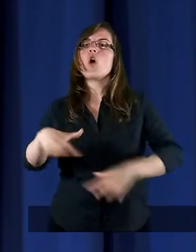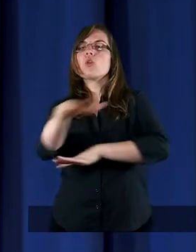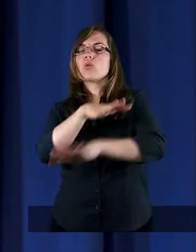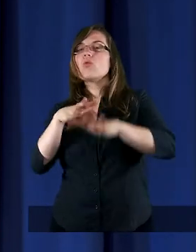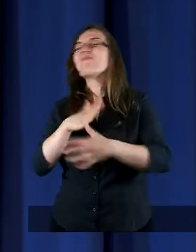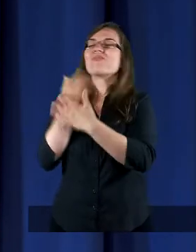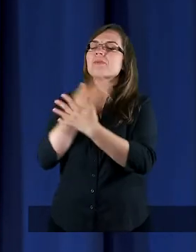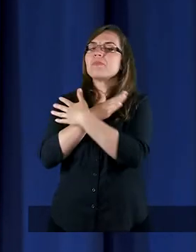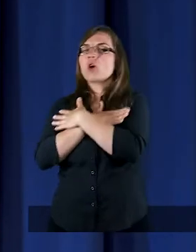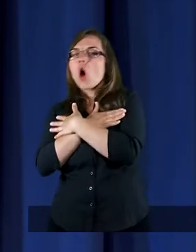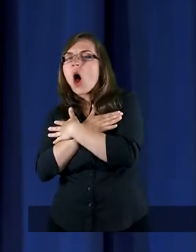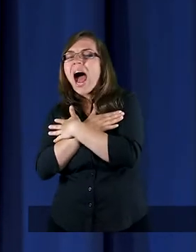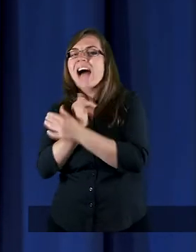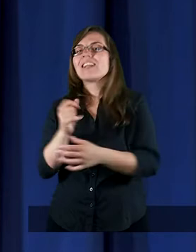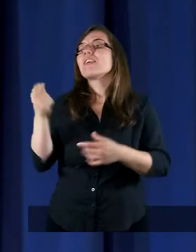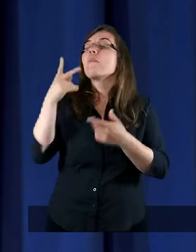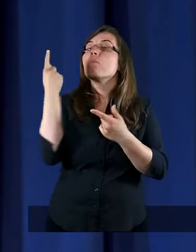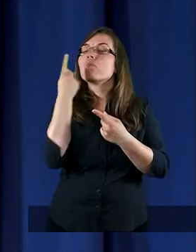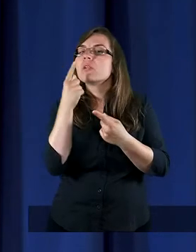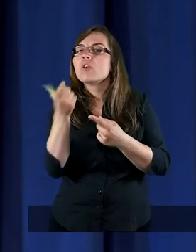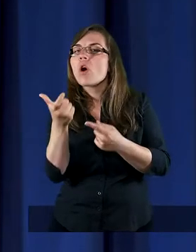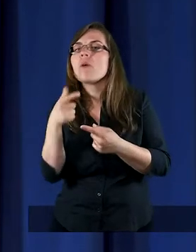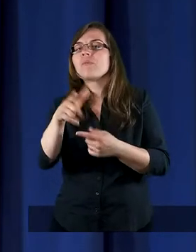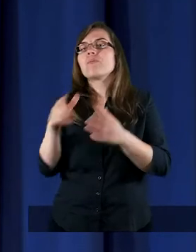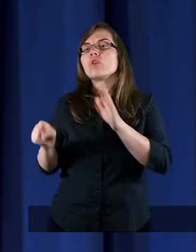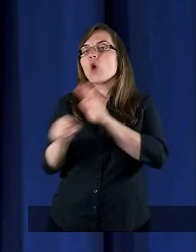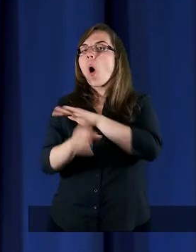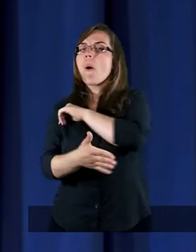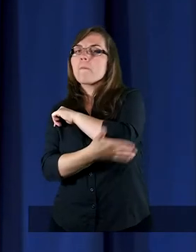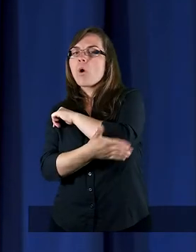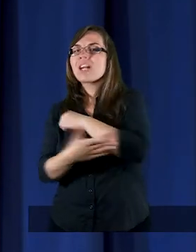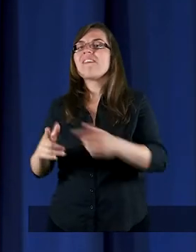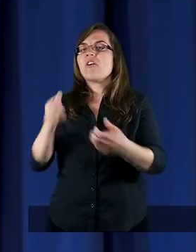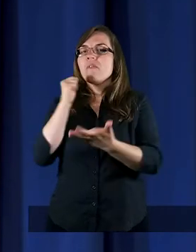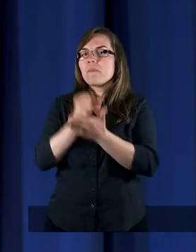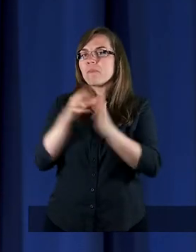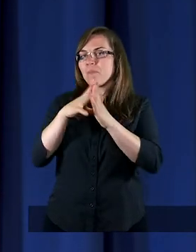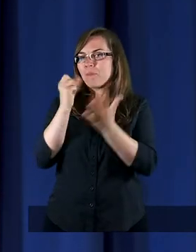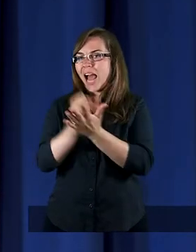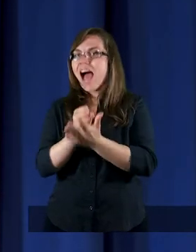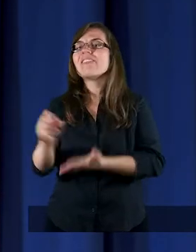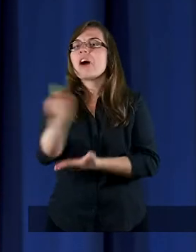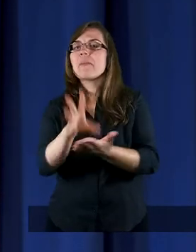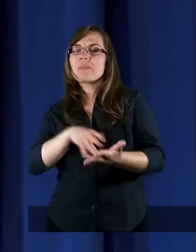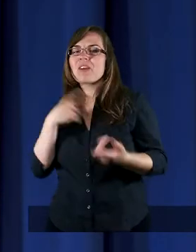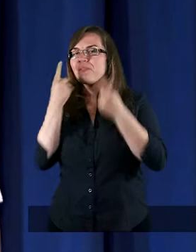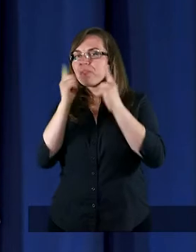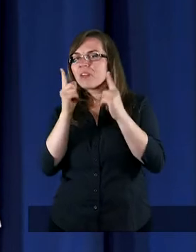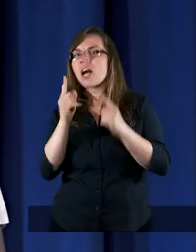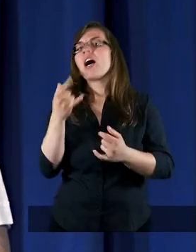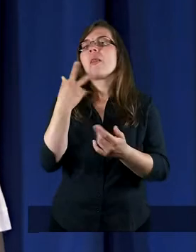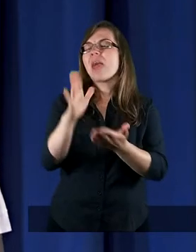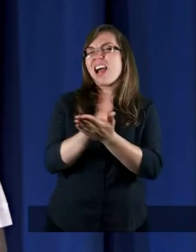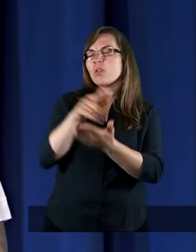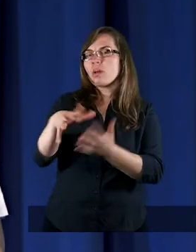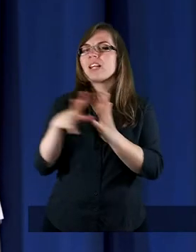wszystkim, kochani, musimy zaglądać do podstawowych prawd Pisma Świętego. A niektóre